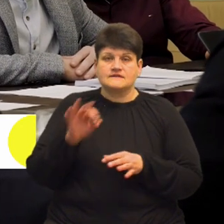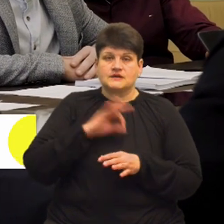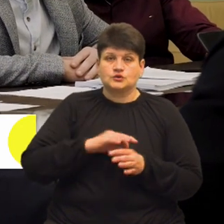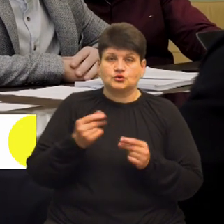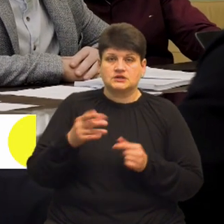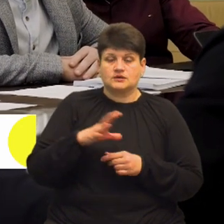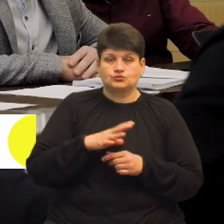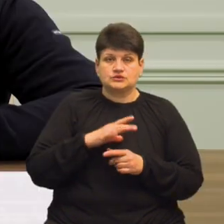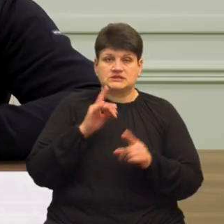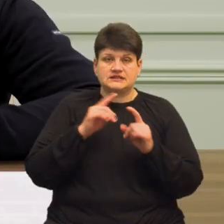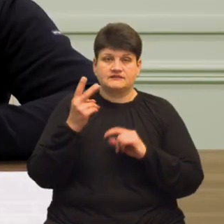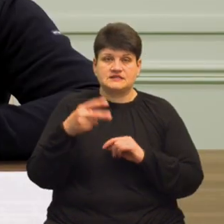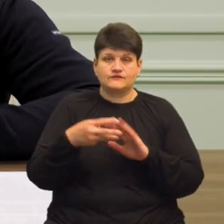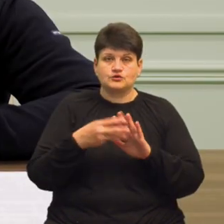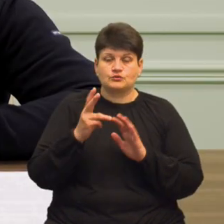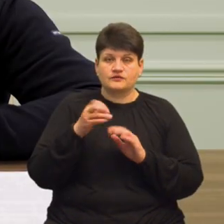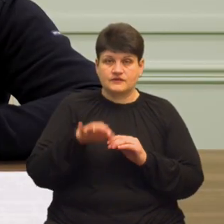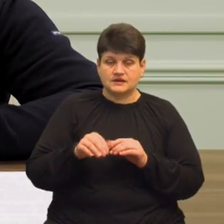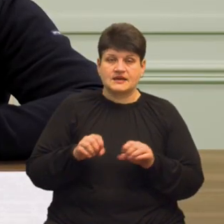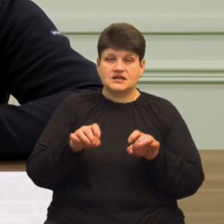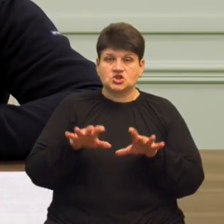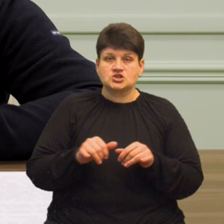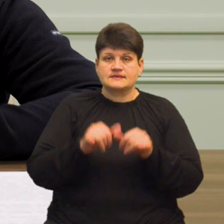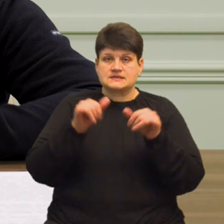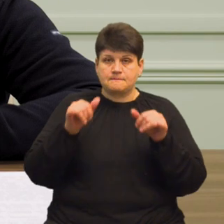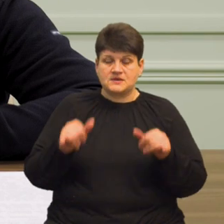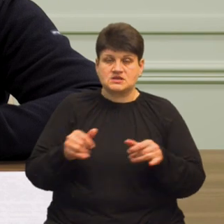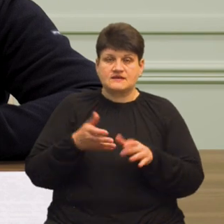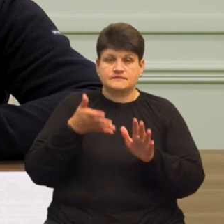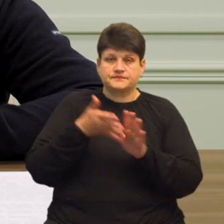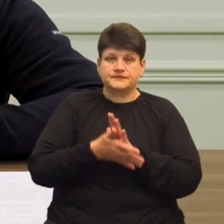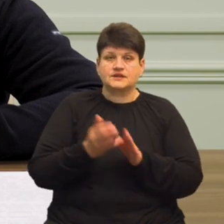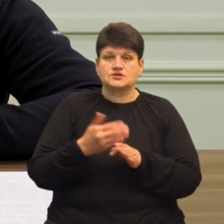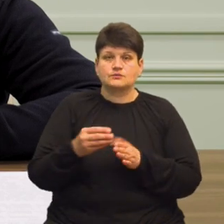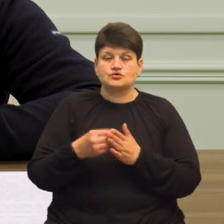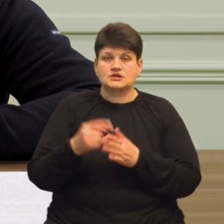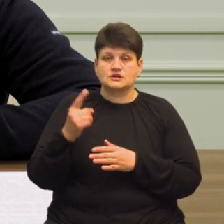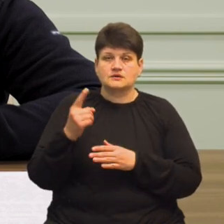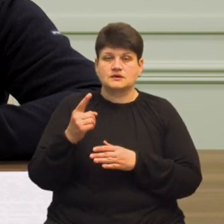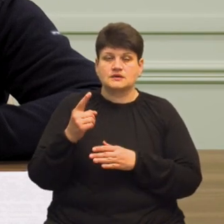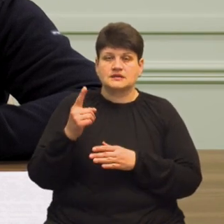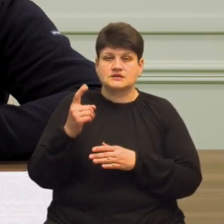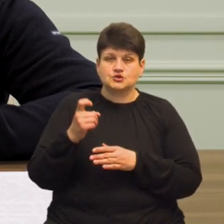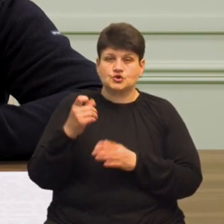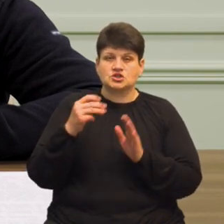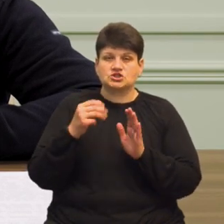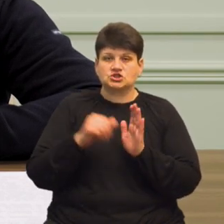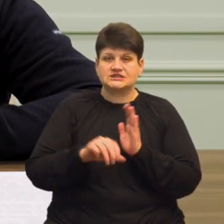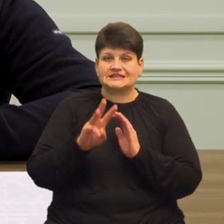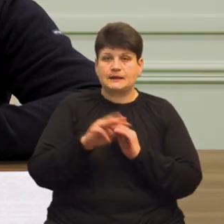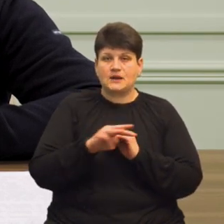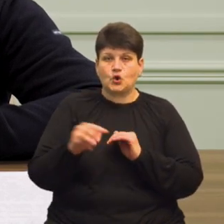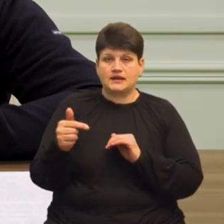28 квітня. Зокрема, рішенням збільшено видаткової частини бюджету на понад 163 млн гривень.